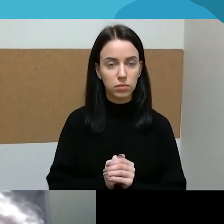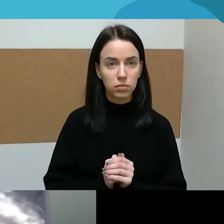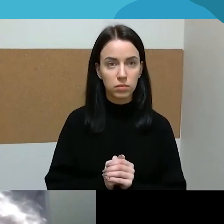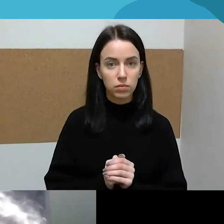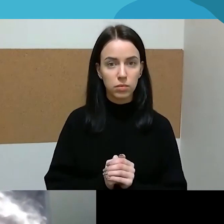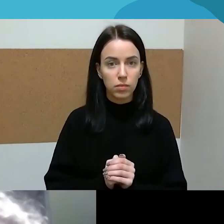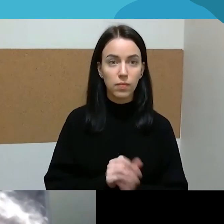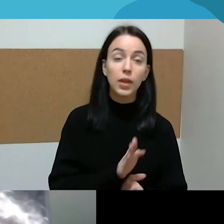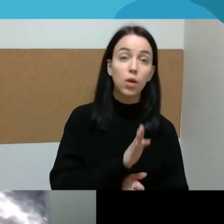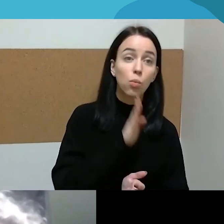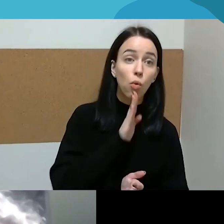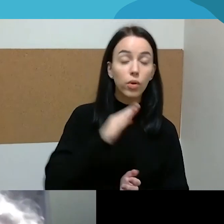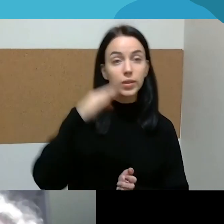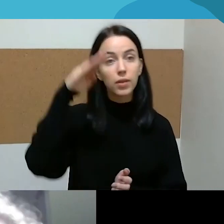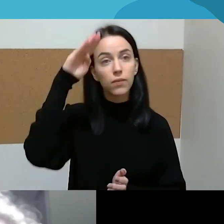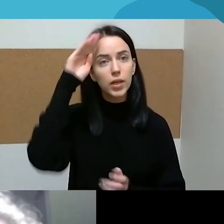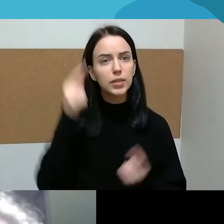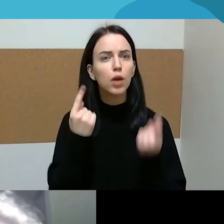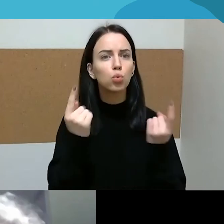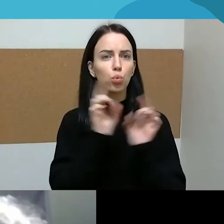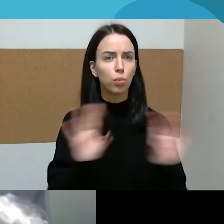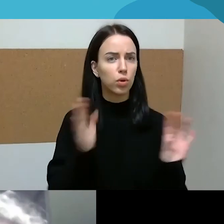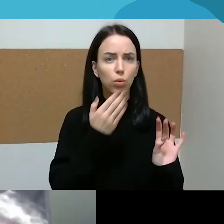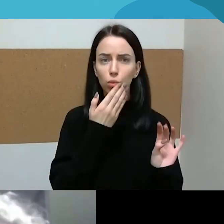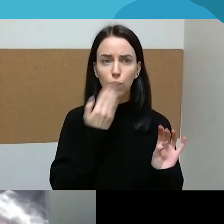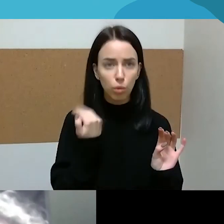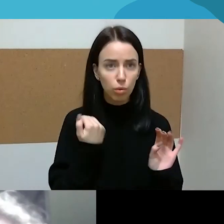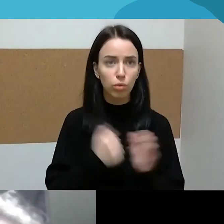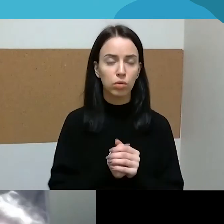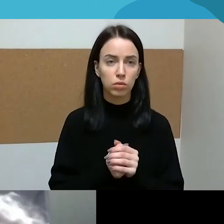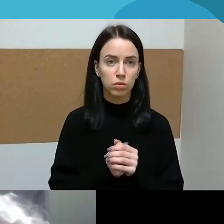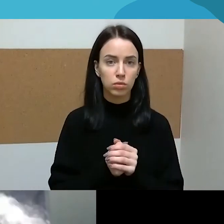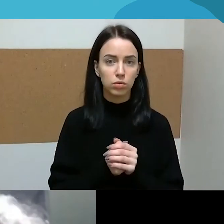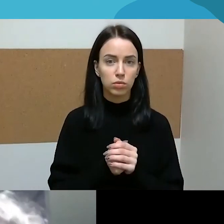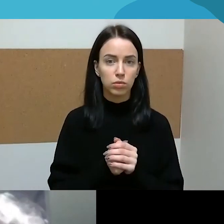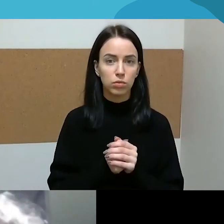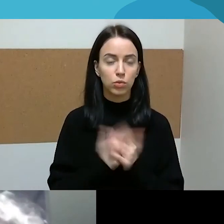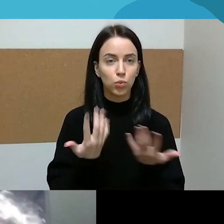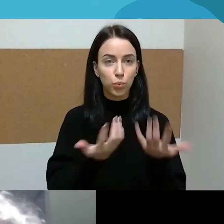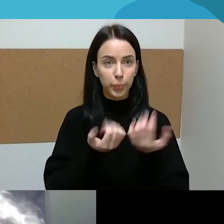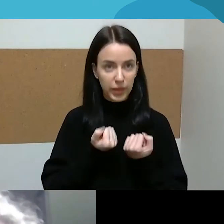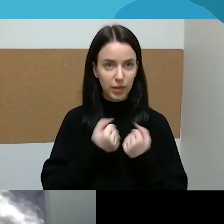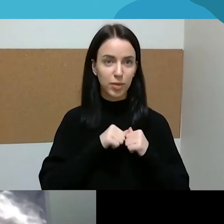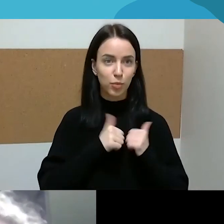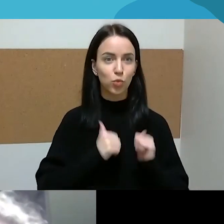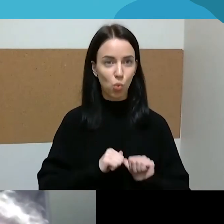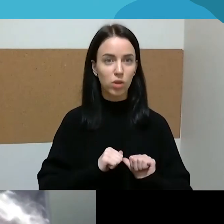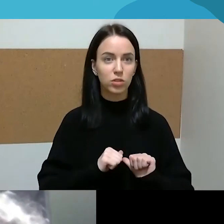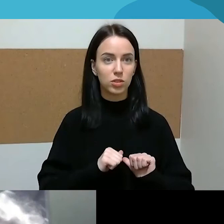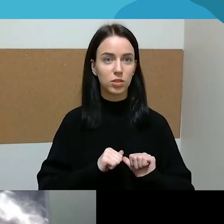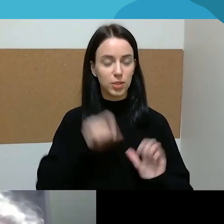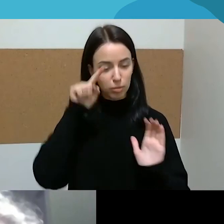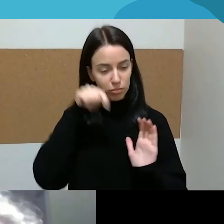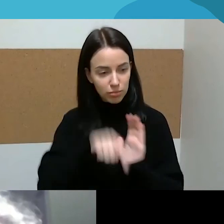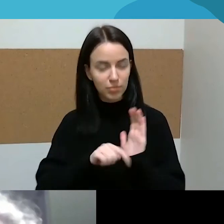moteris kažko čia labai skirtusi. Jeigu tu įsileidė tą patirtį, jeigu tu jo jėsi nuo širdžiai, jeigu tu jėgi gilinėsi,